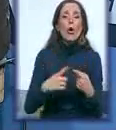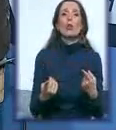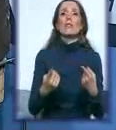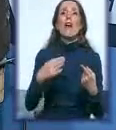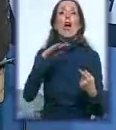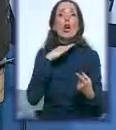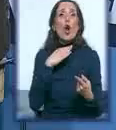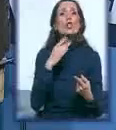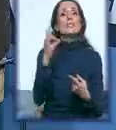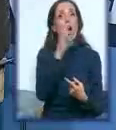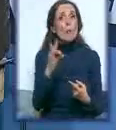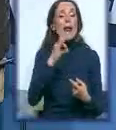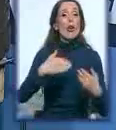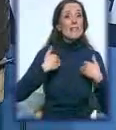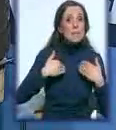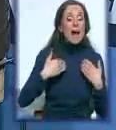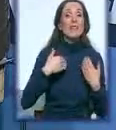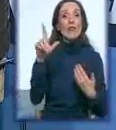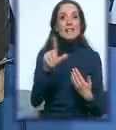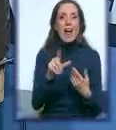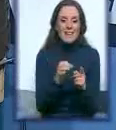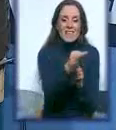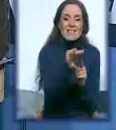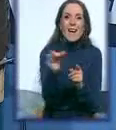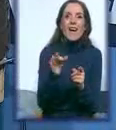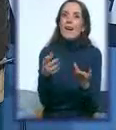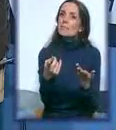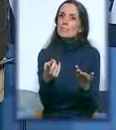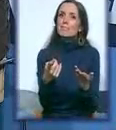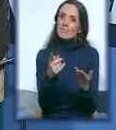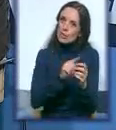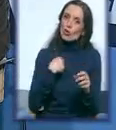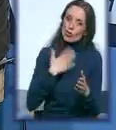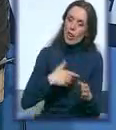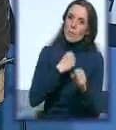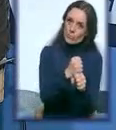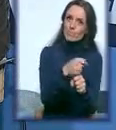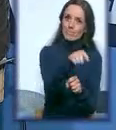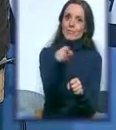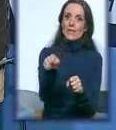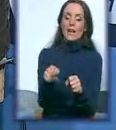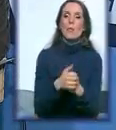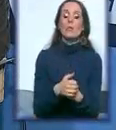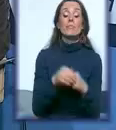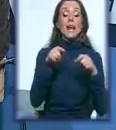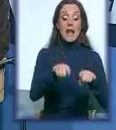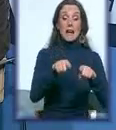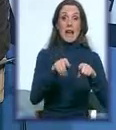Grocka, Obrenovac, Mladenovac, Lazarec, jeste. Na tim štandojima ovaj put ćemo,